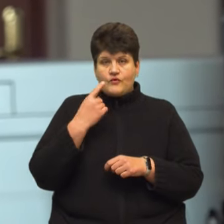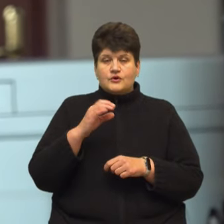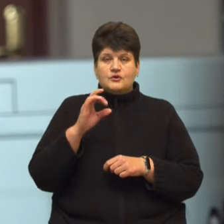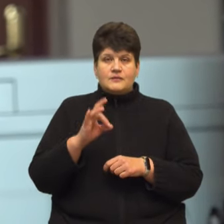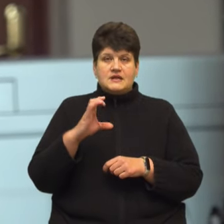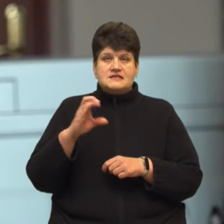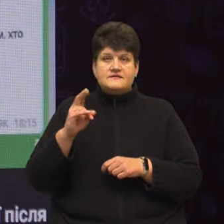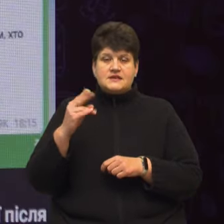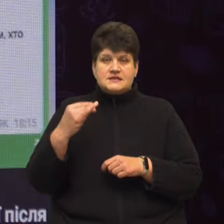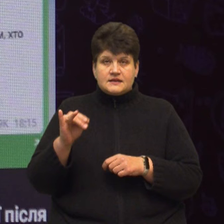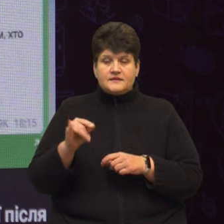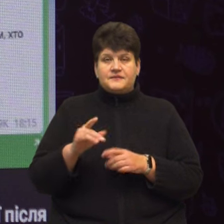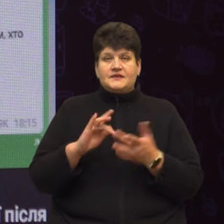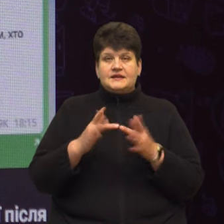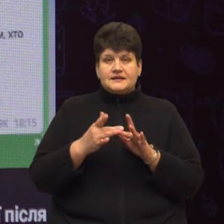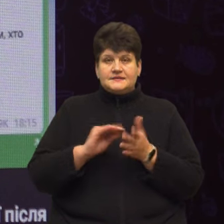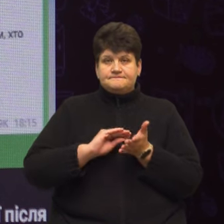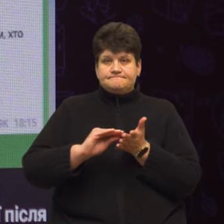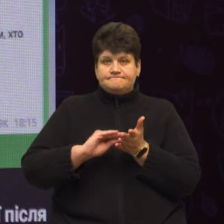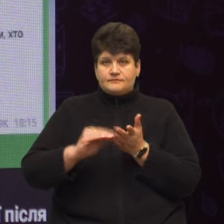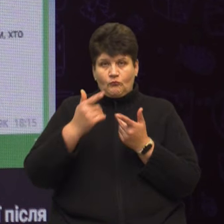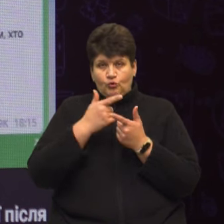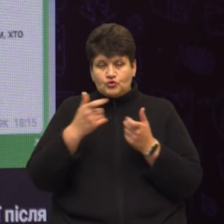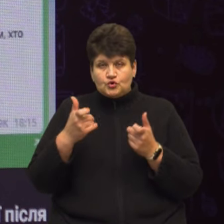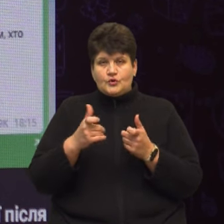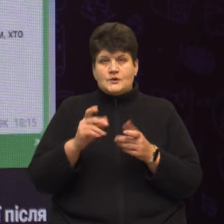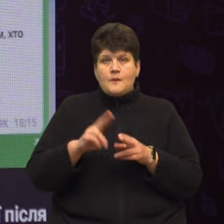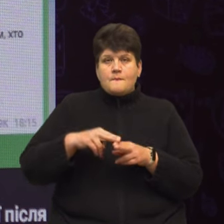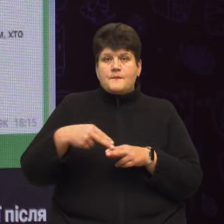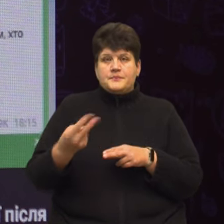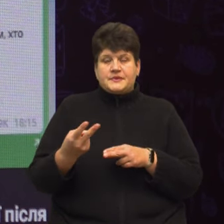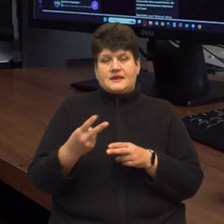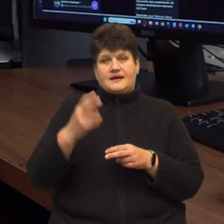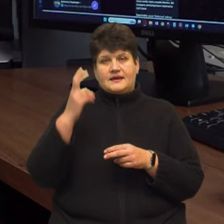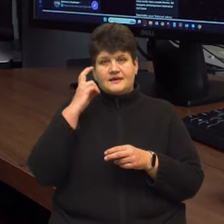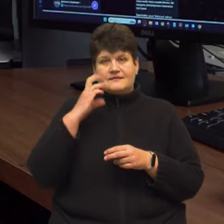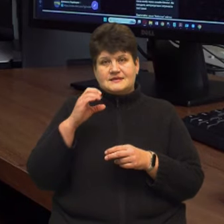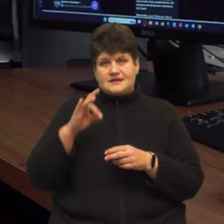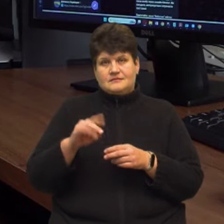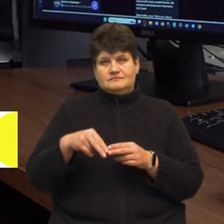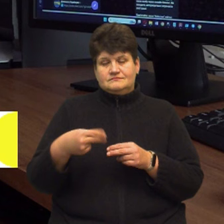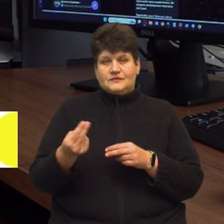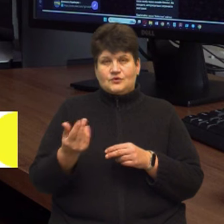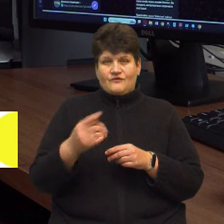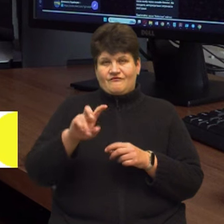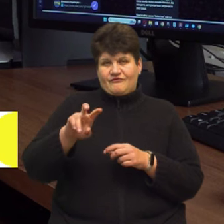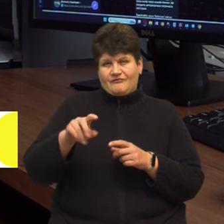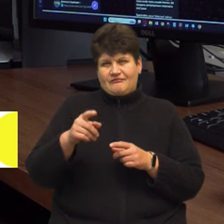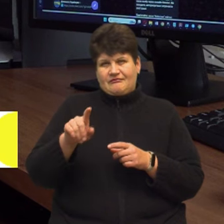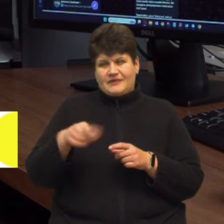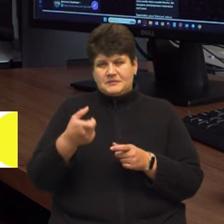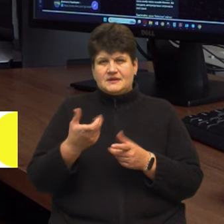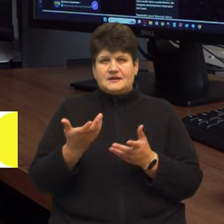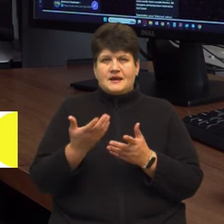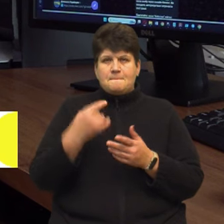каже, у соцмережі шахрій надсилають повідомлення з інформацією про компенсацію від компанії зв'язку. Намагаються виманити в вас або